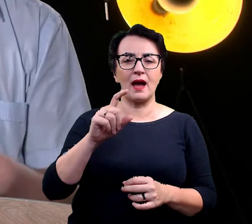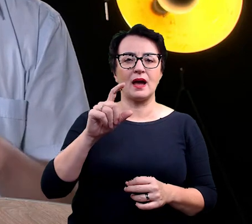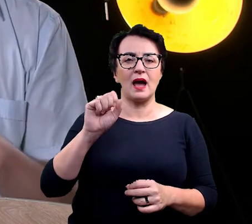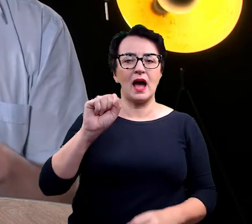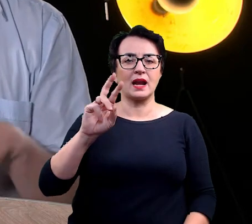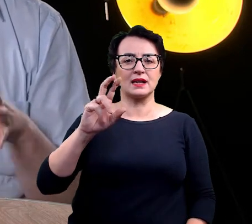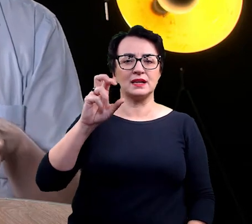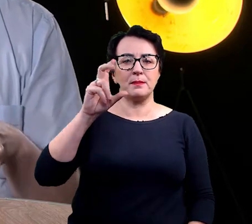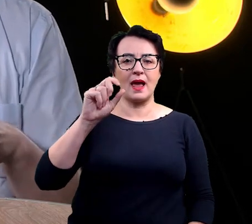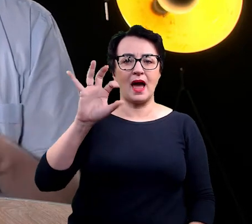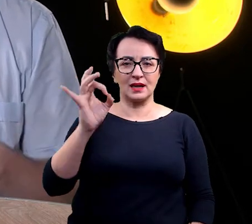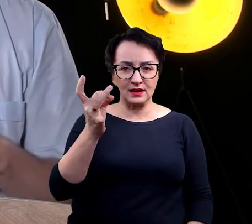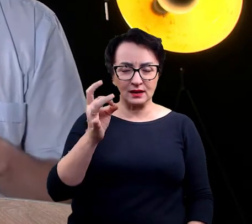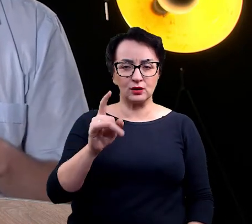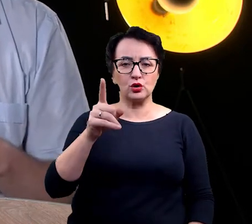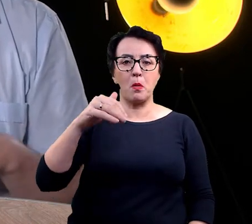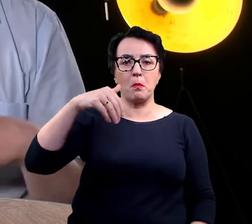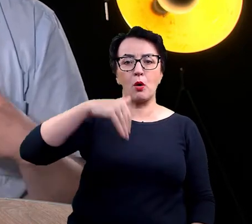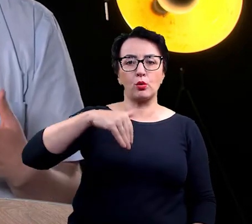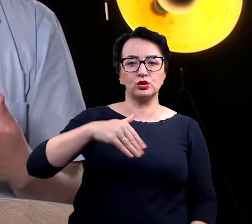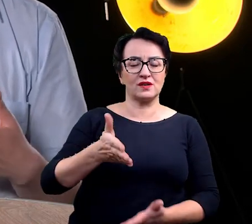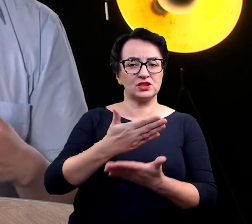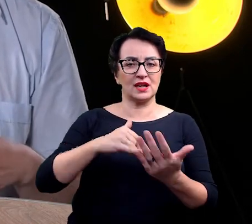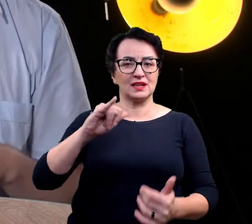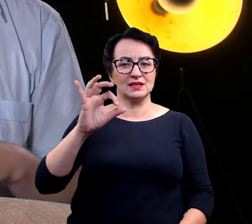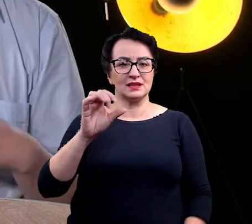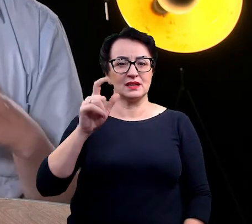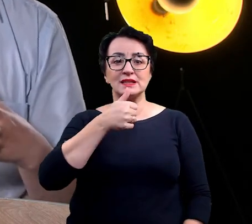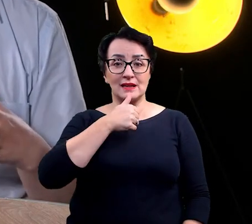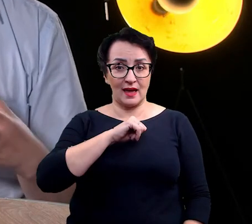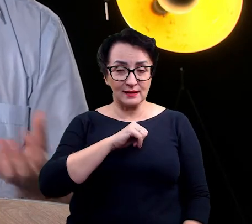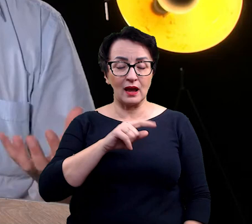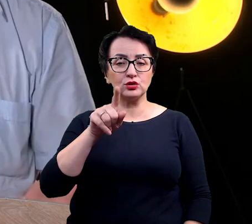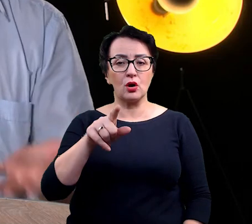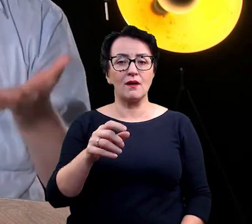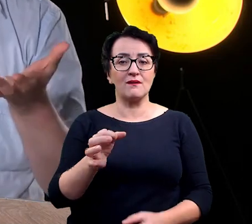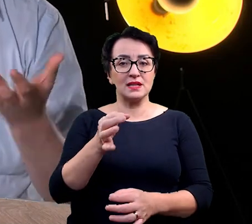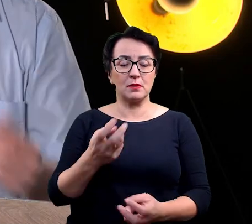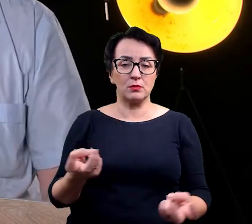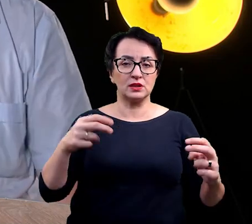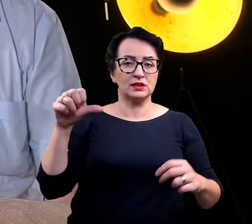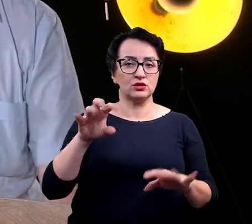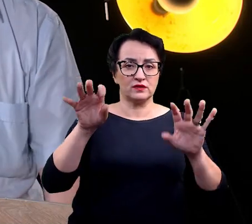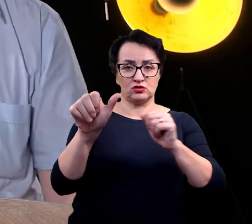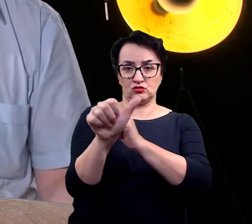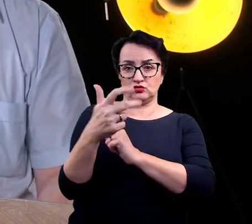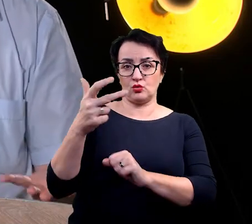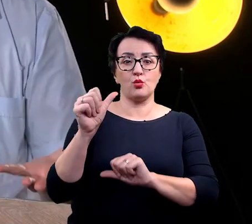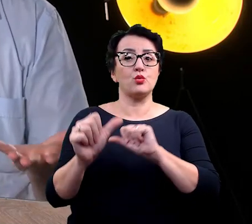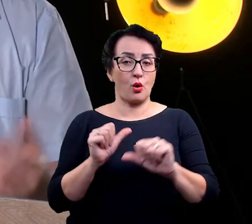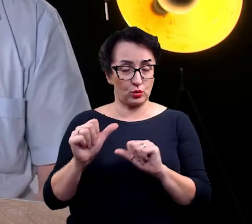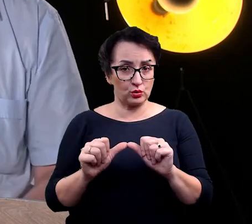południowej części Islandii. Ta wyspa Surcej pojawiła się w 1963 roku, że tak powiem…